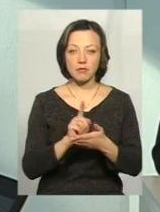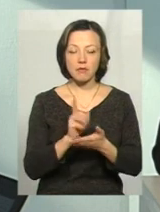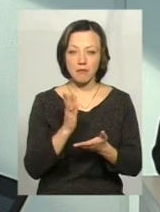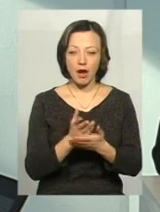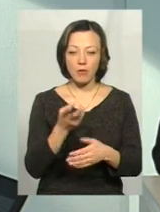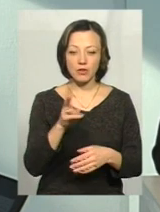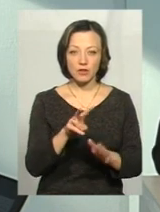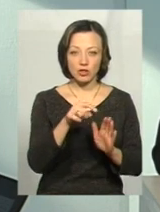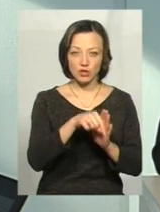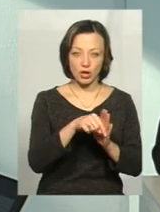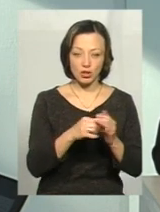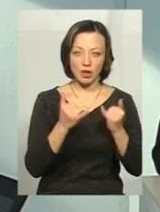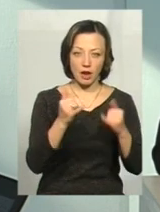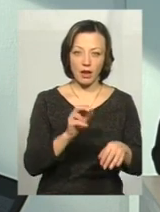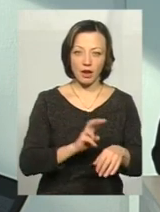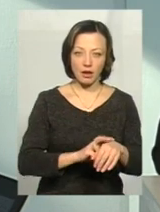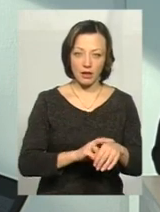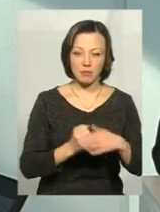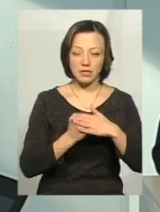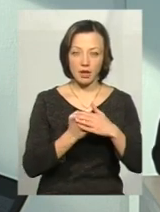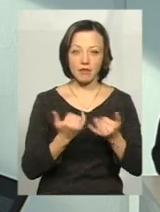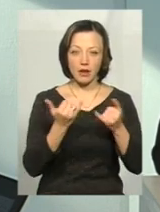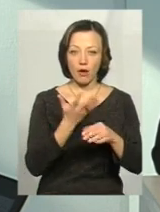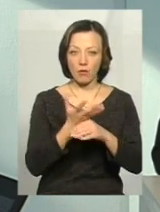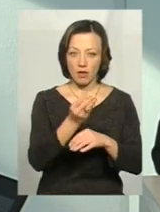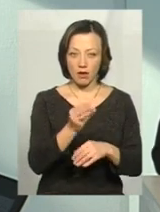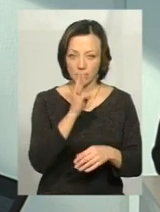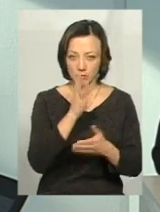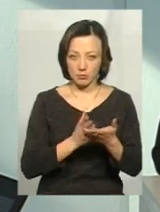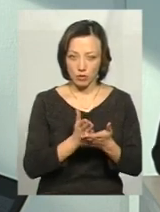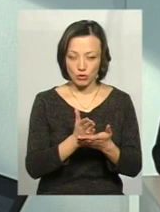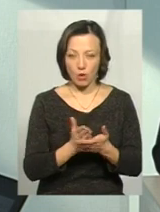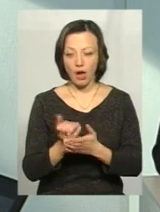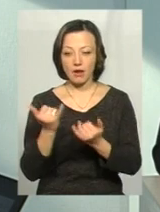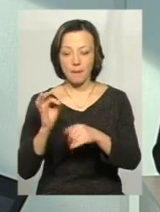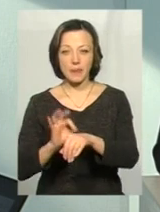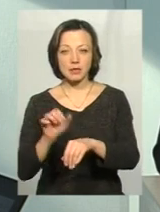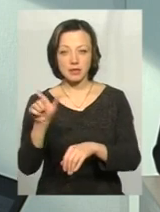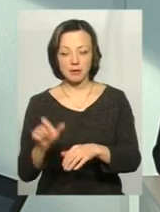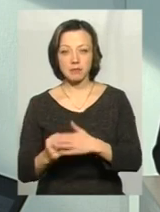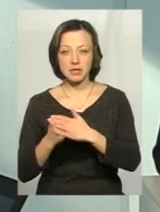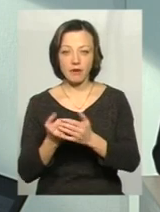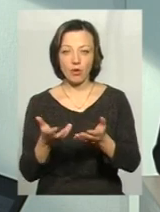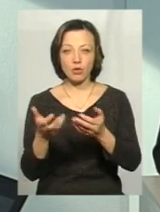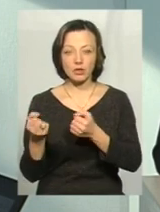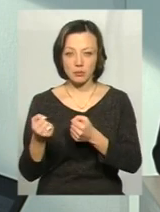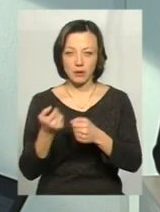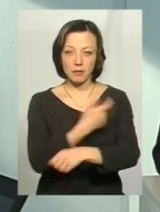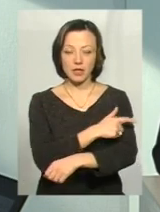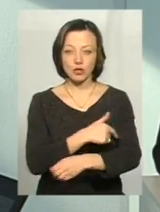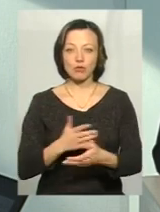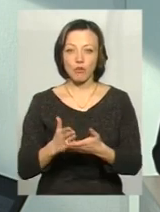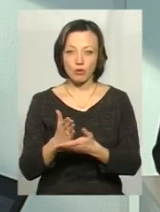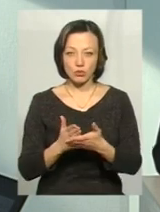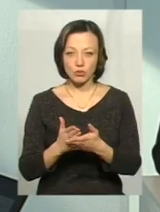значення. Для лікаря підстава для оплати послуг медичних, а для пацієнта підстава для отримання медичних